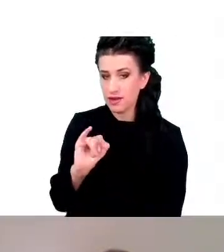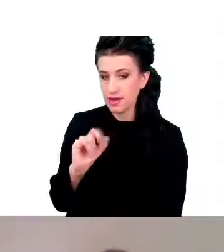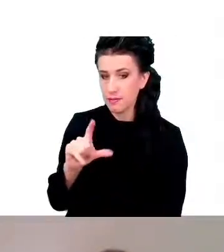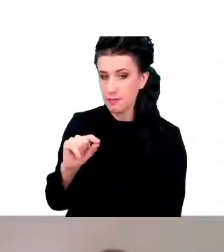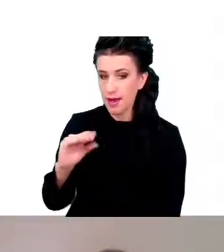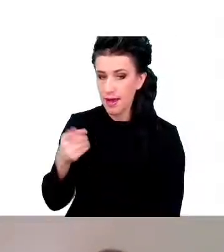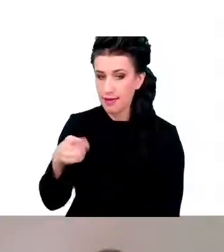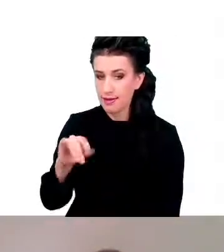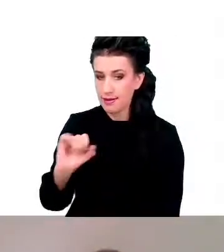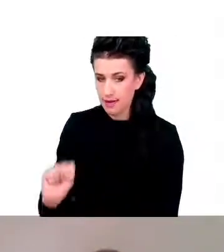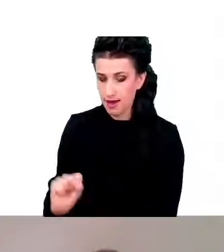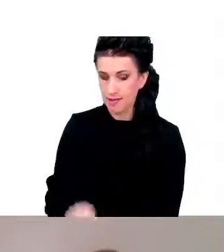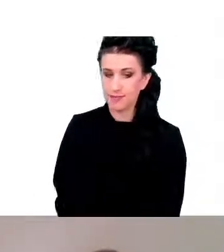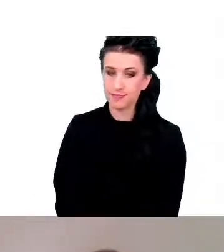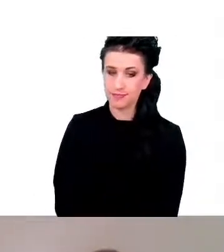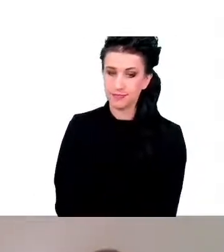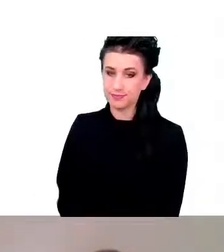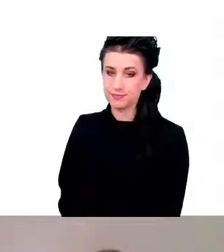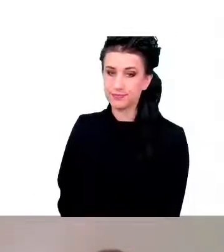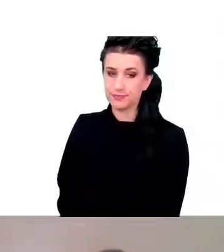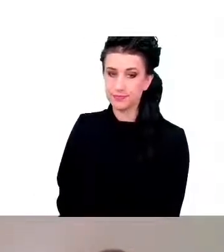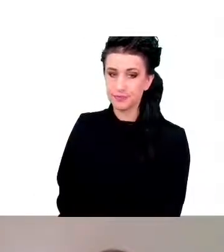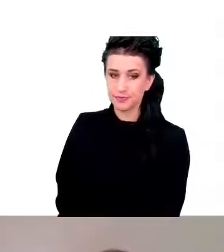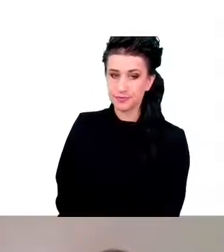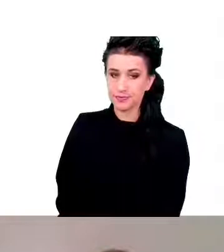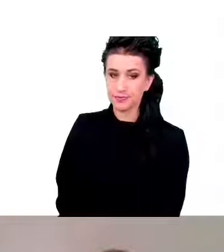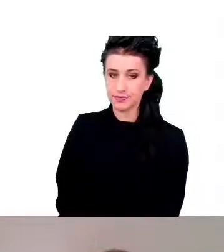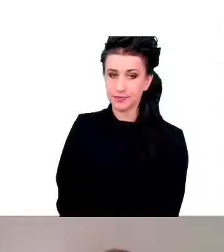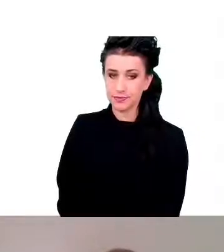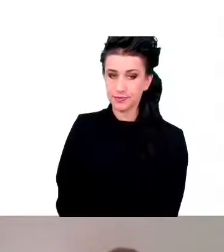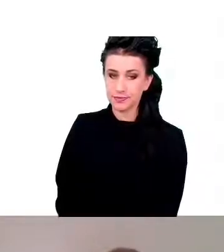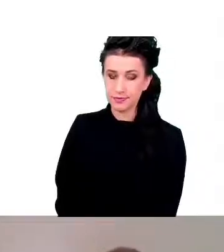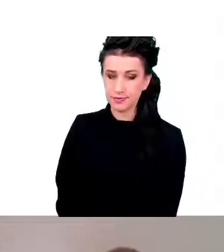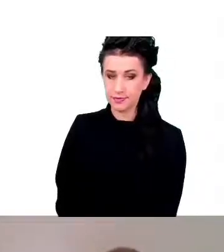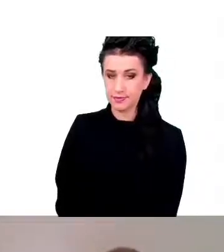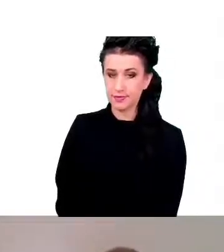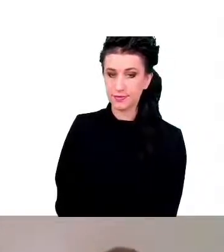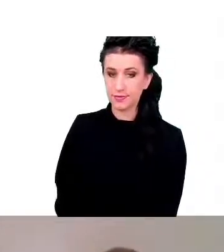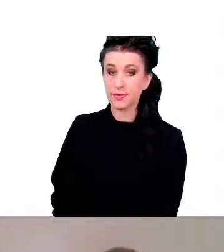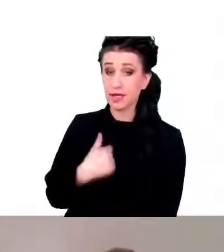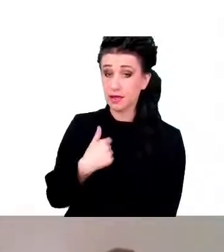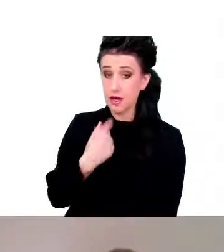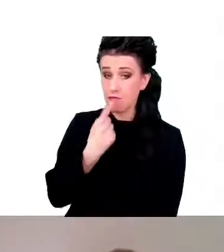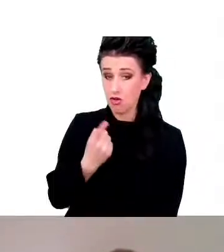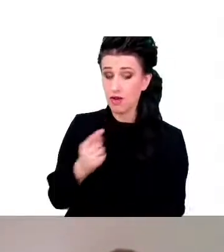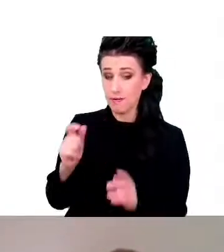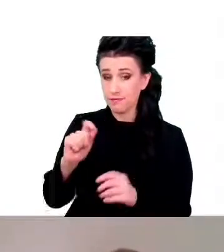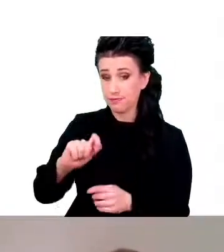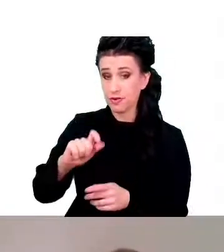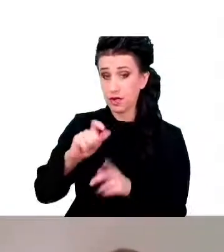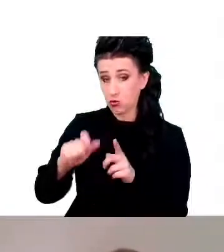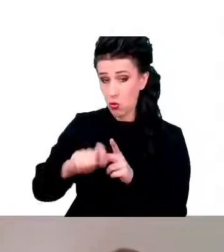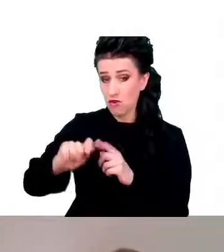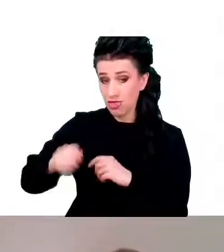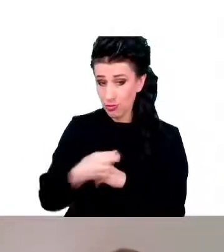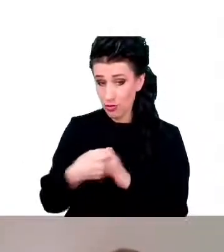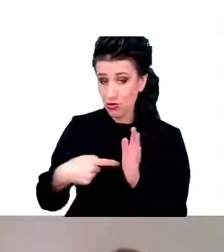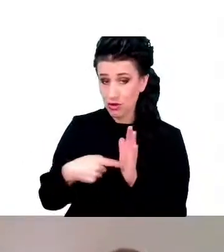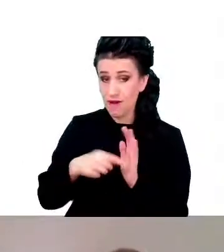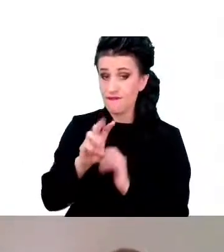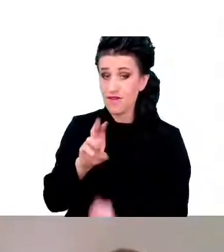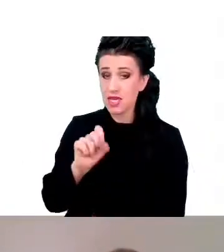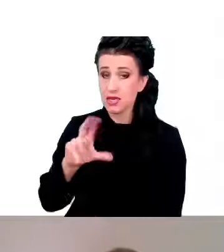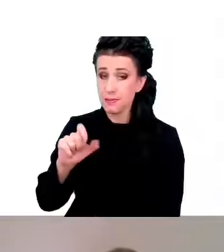I w tym przypadku przytaczę ją dlatego, że z punktu widzenia moich